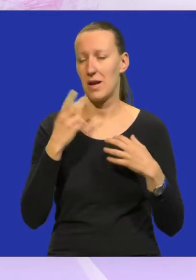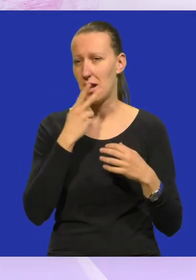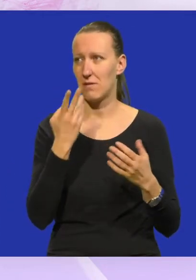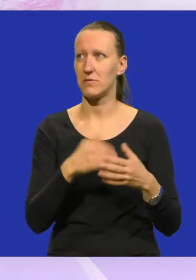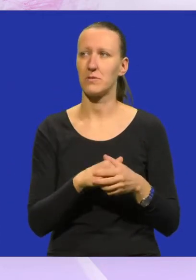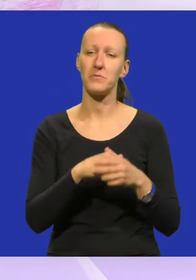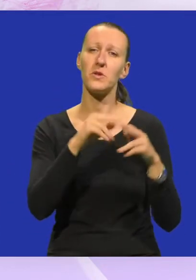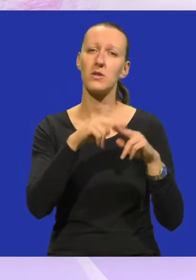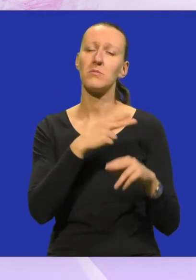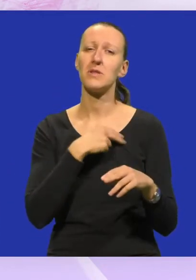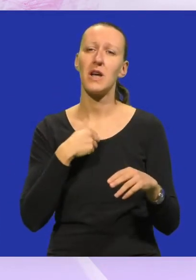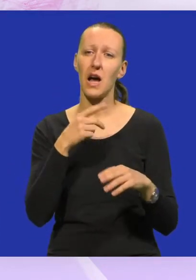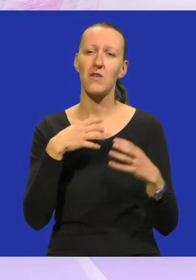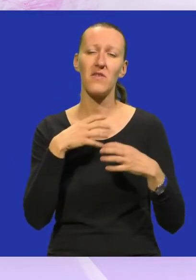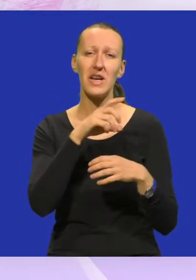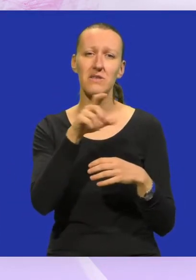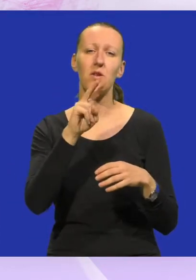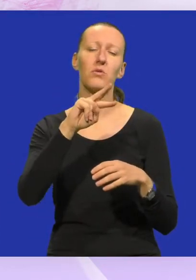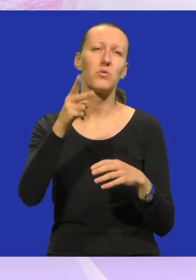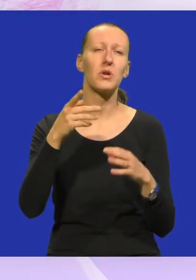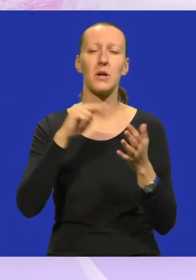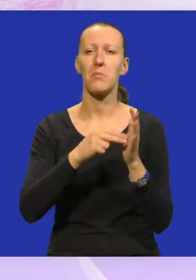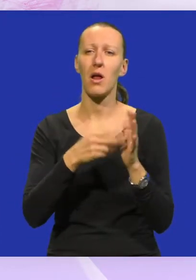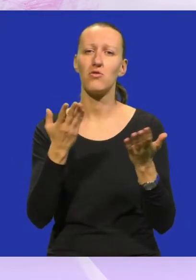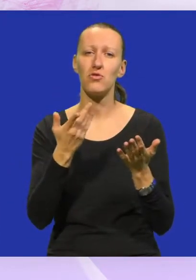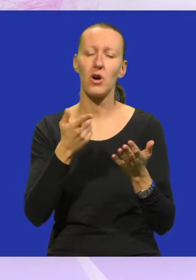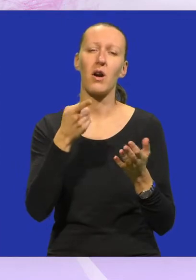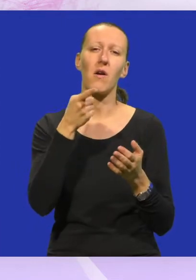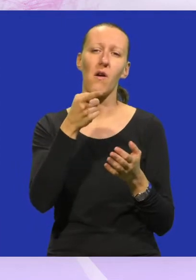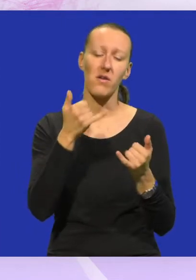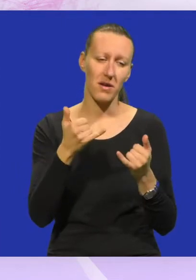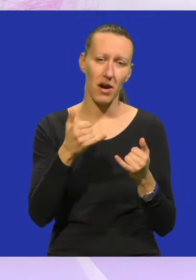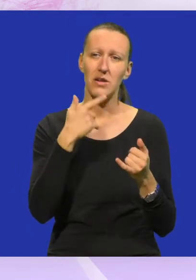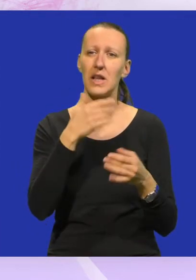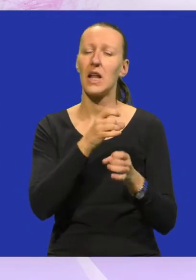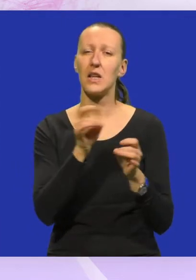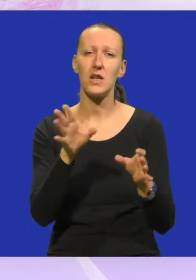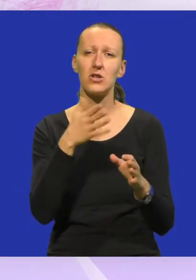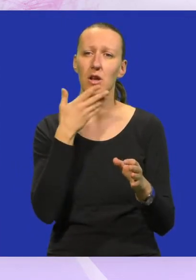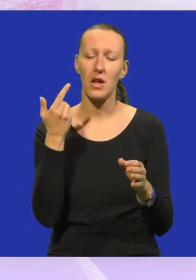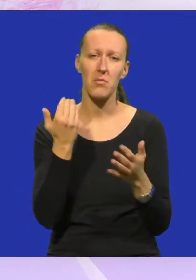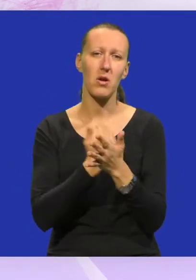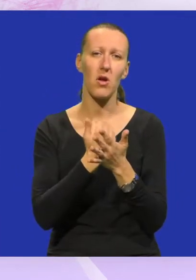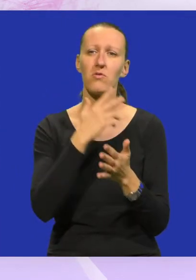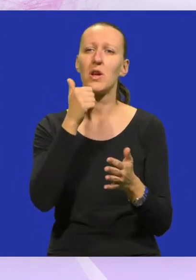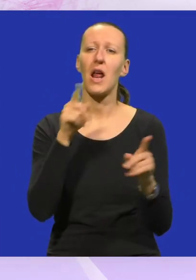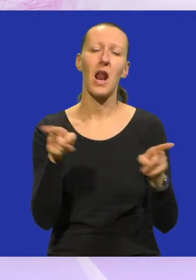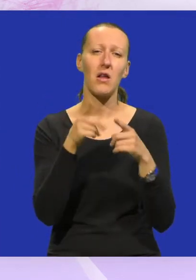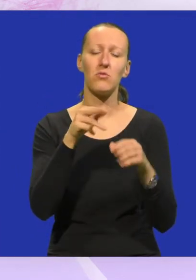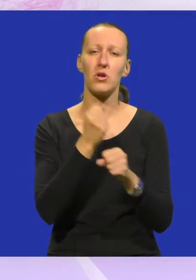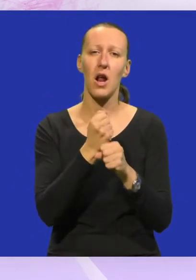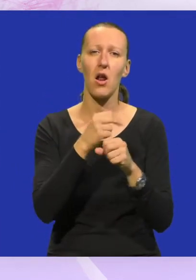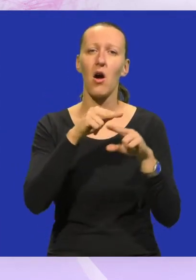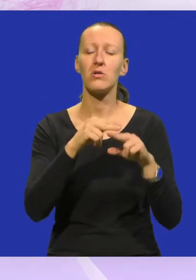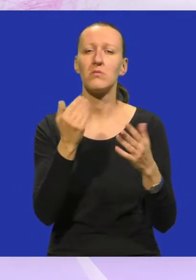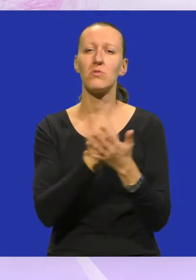Osim Zagrebačkog festivala, drugi planovi koji su, što u ovom periodu gdje se ništa ne dešava, što jedan glazbenik može raditi,